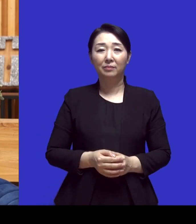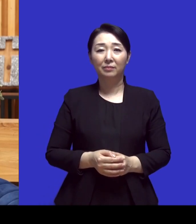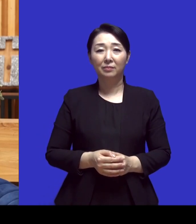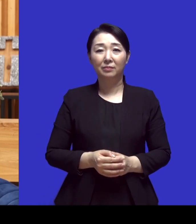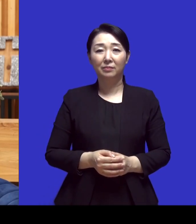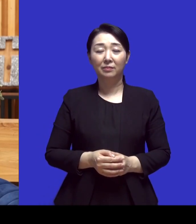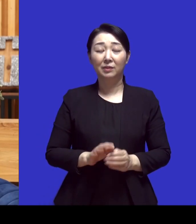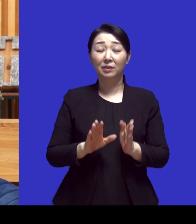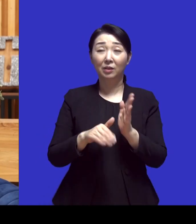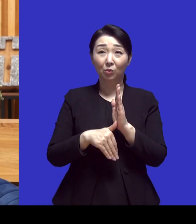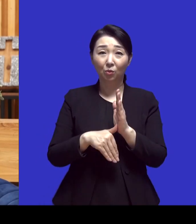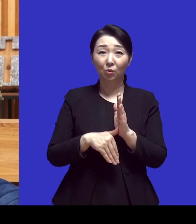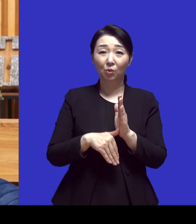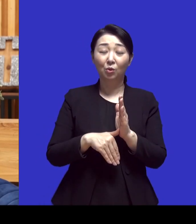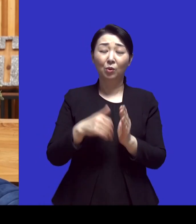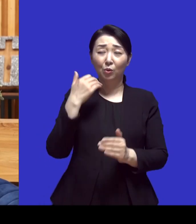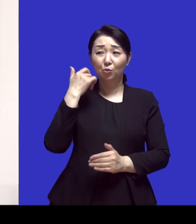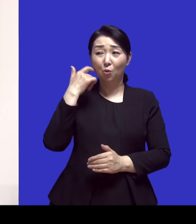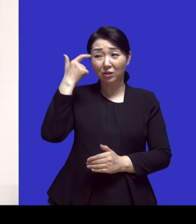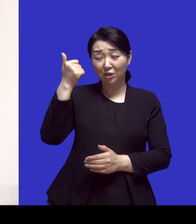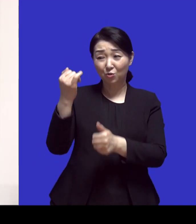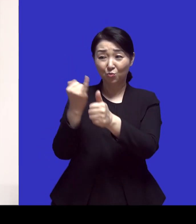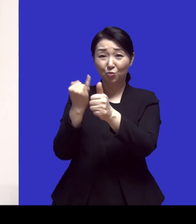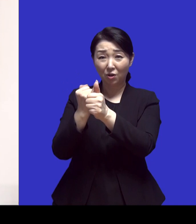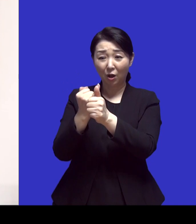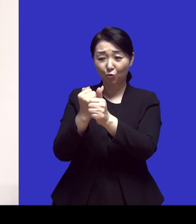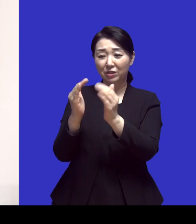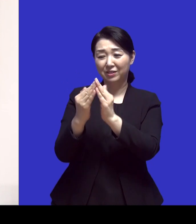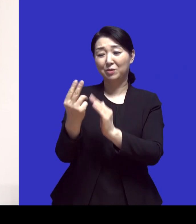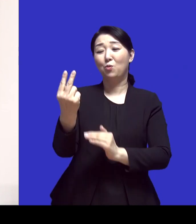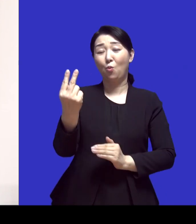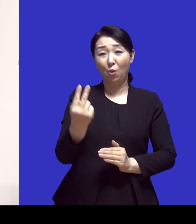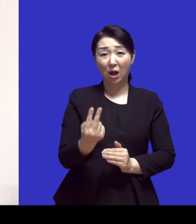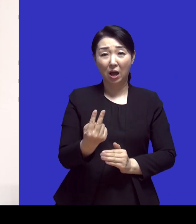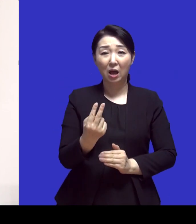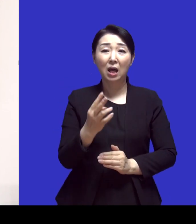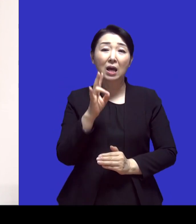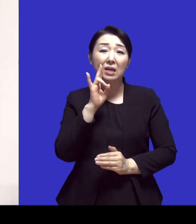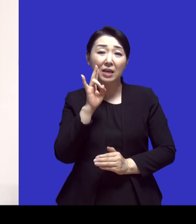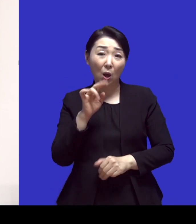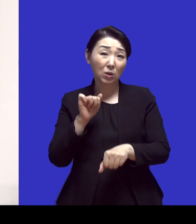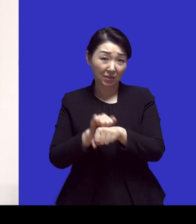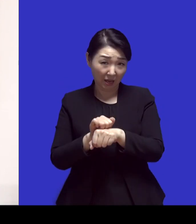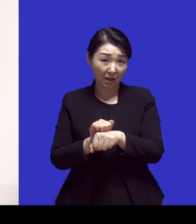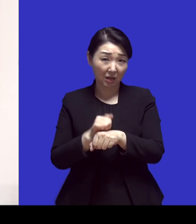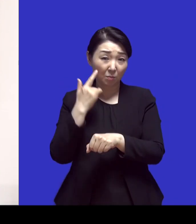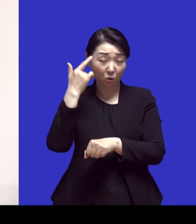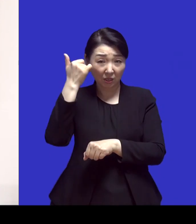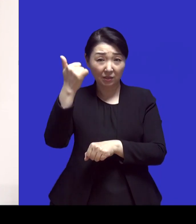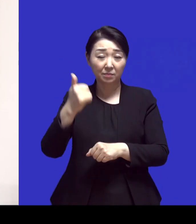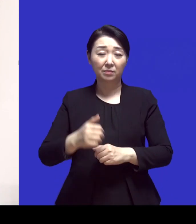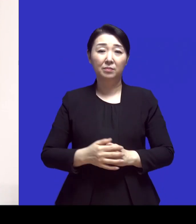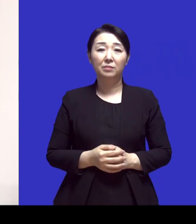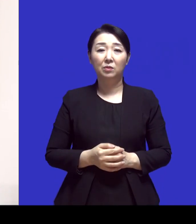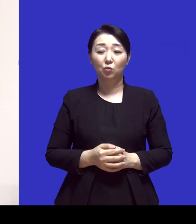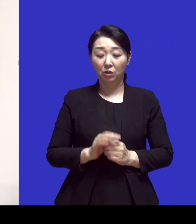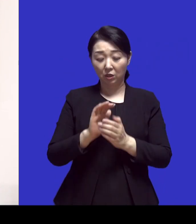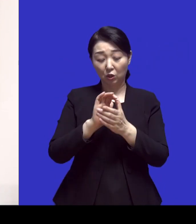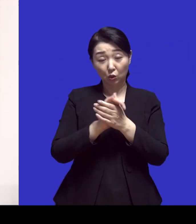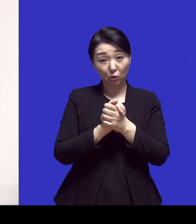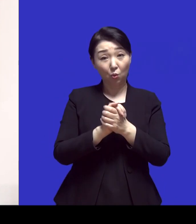어떤 목사님 부부가 저희 집에 왔었는데 예언적인 은사가 있으신 분들인데 그분들이 이제 저희 집에서 기도하시더니